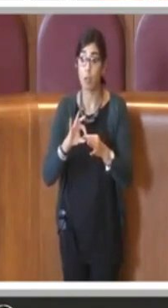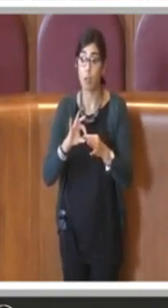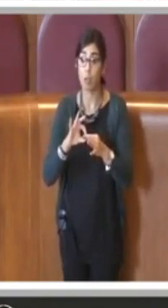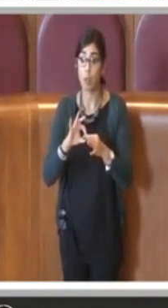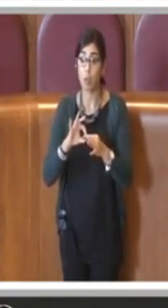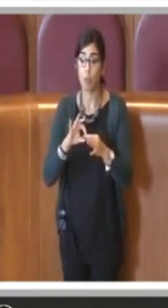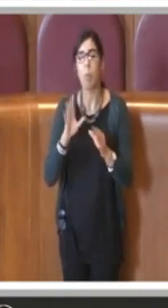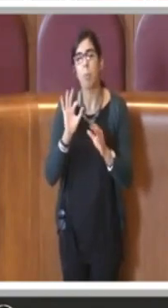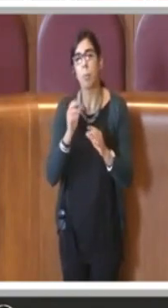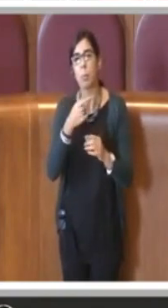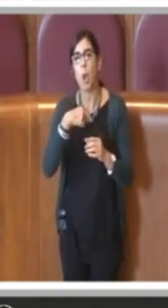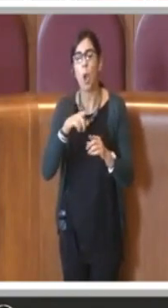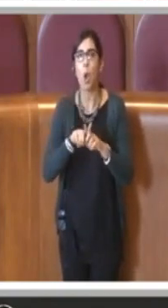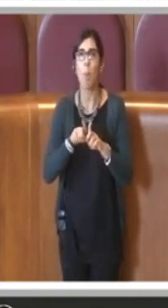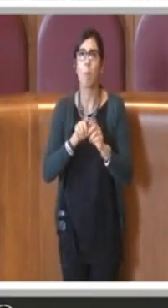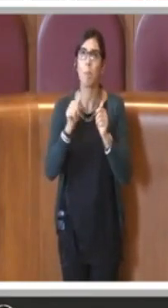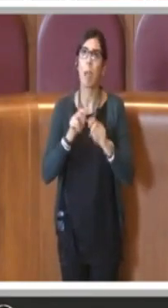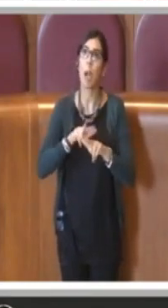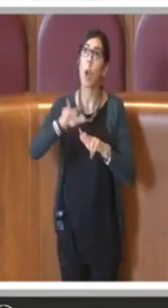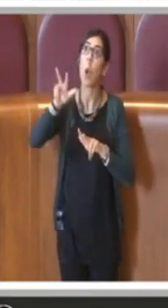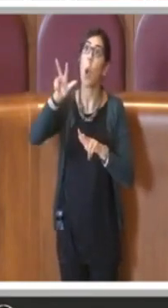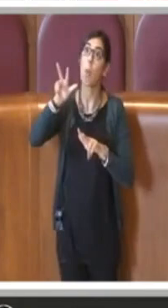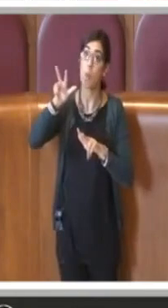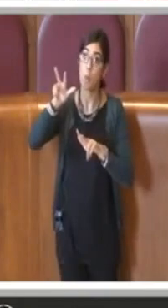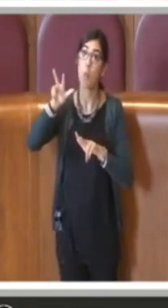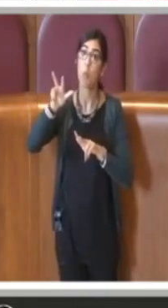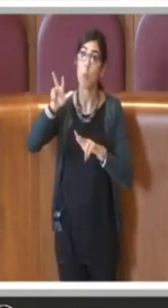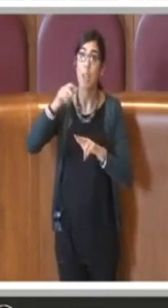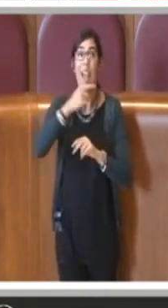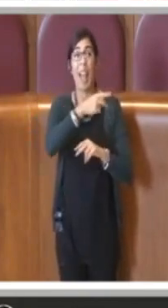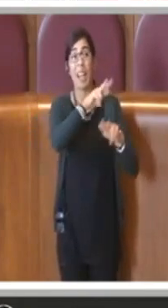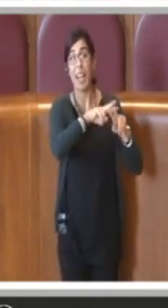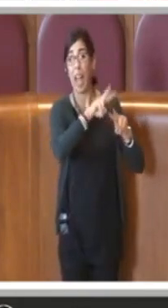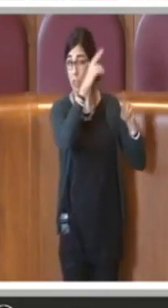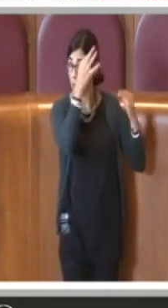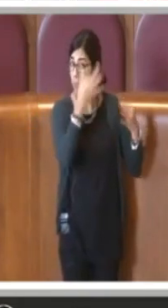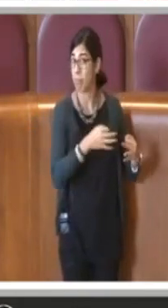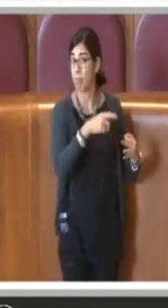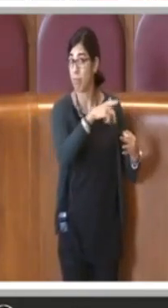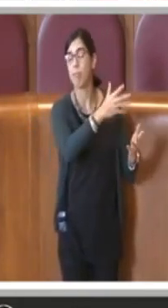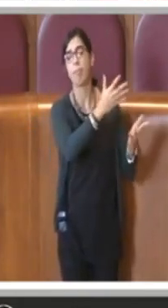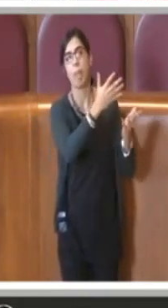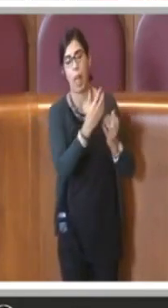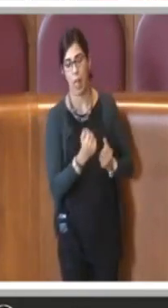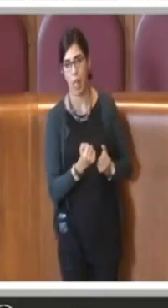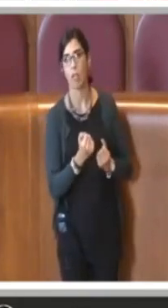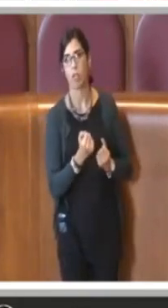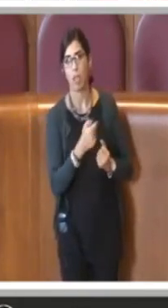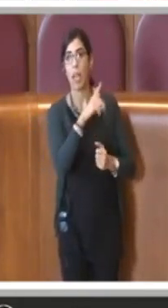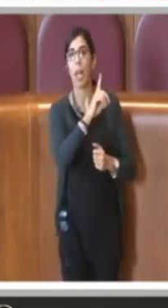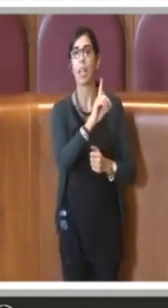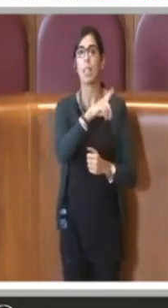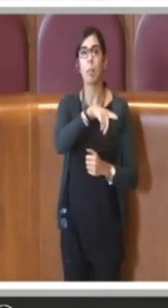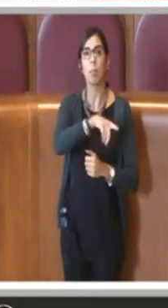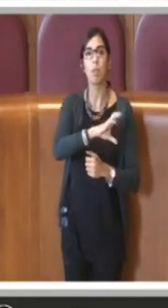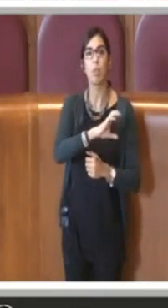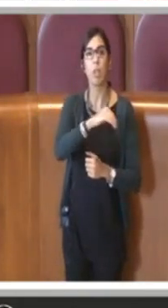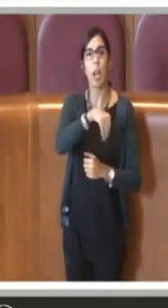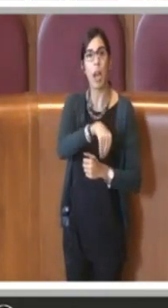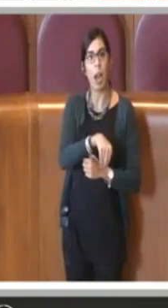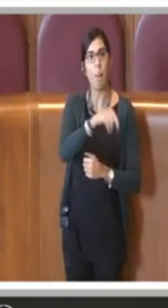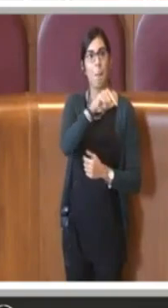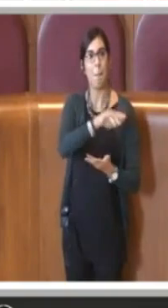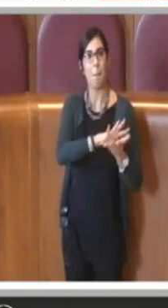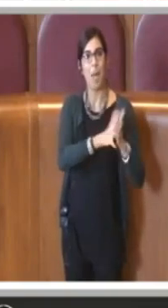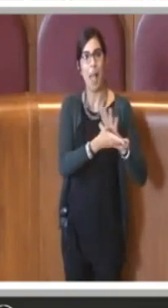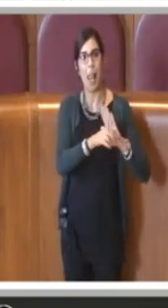livello comunale quanto è già stato stabilito a livello nazionale quindi con DPCM che è stato convertito